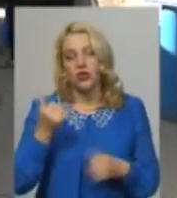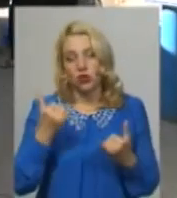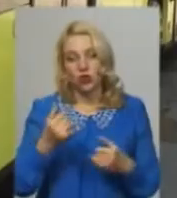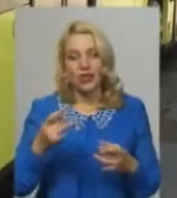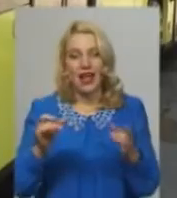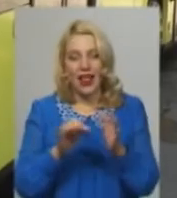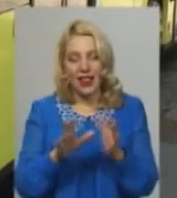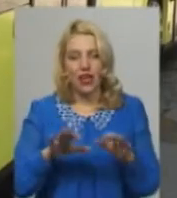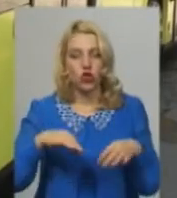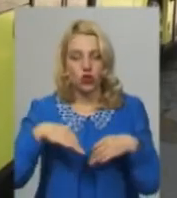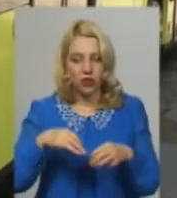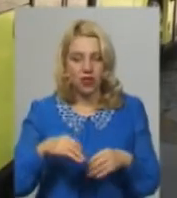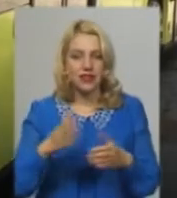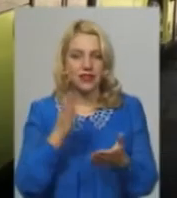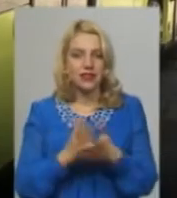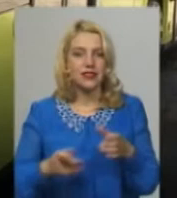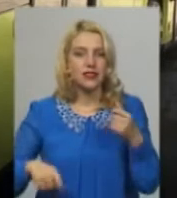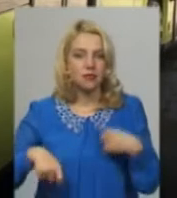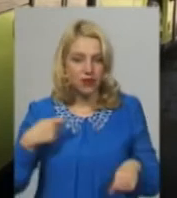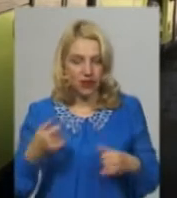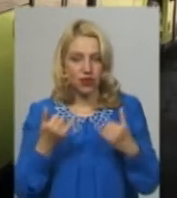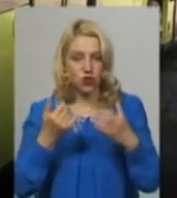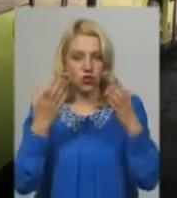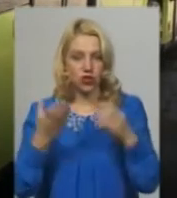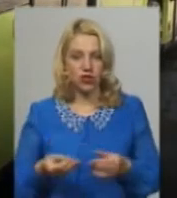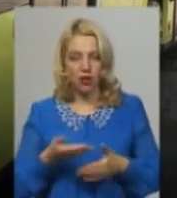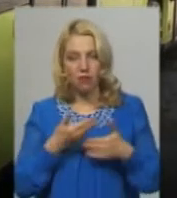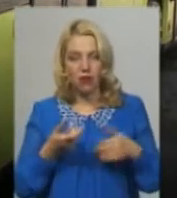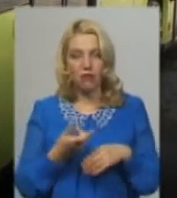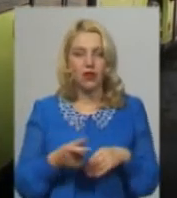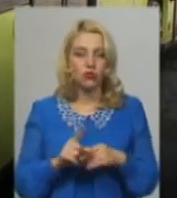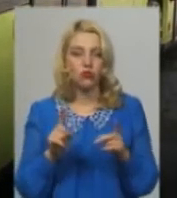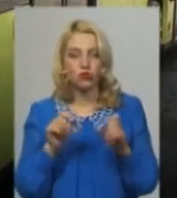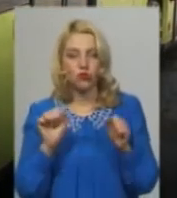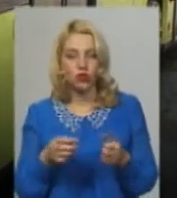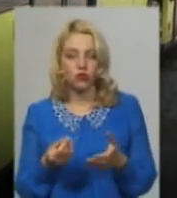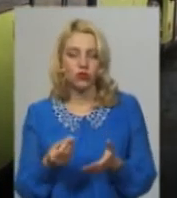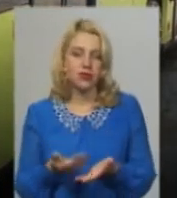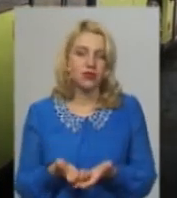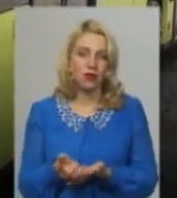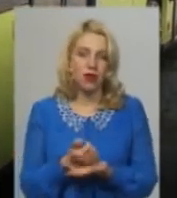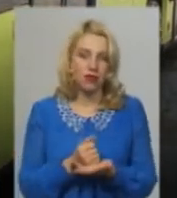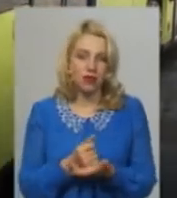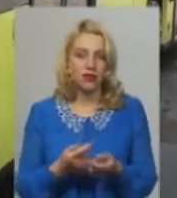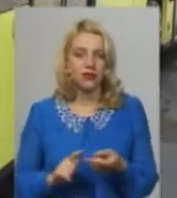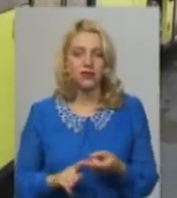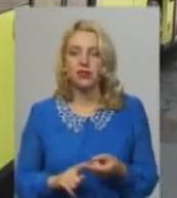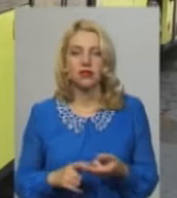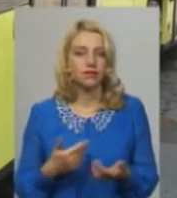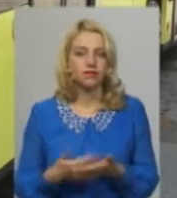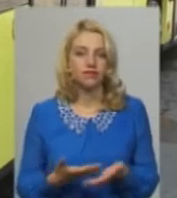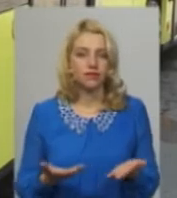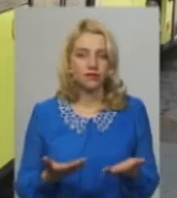несе збитки. На сьогоднішній день ми максимум, що можемо зібрати, це, напевне,